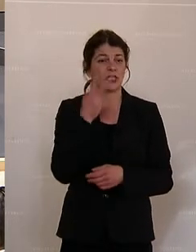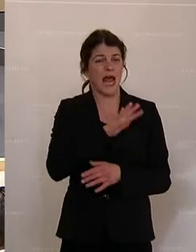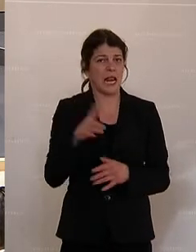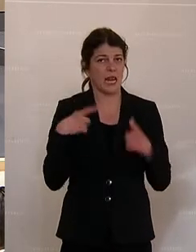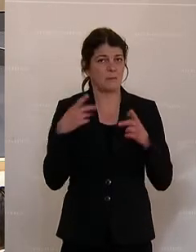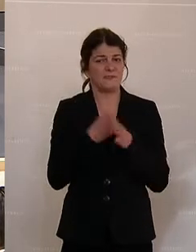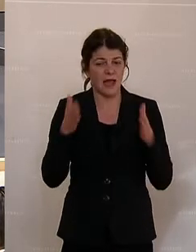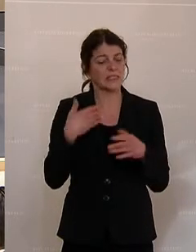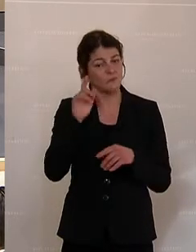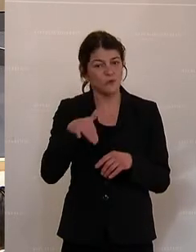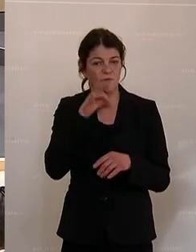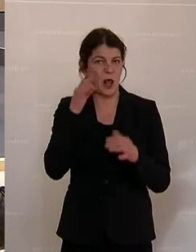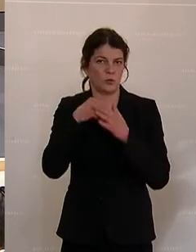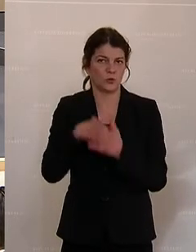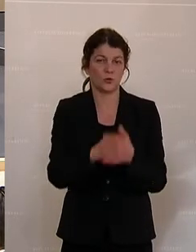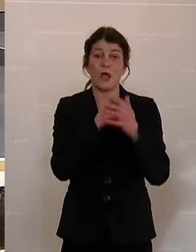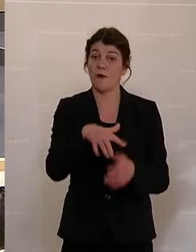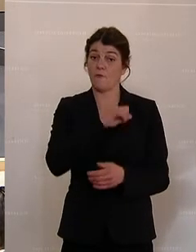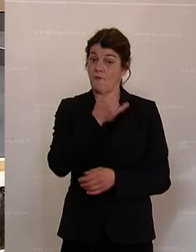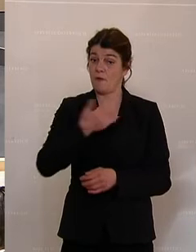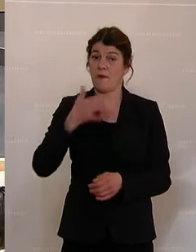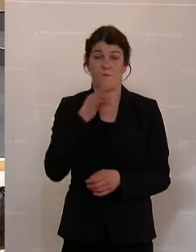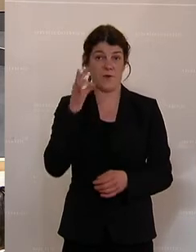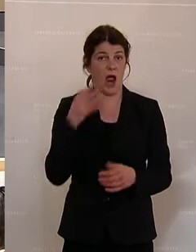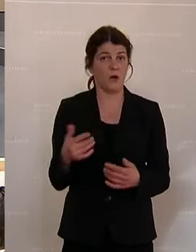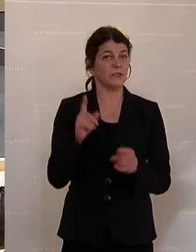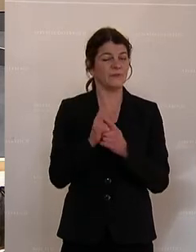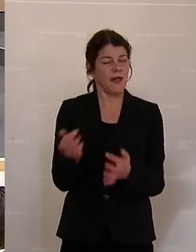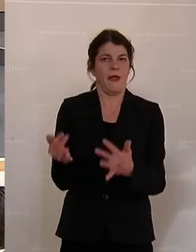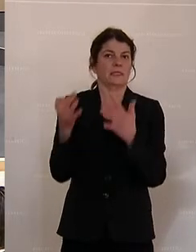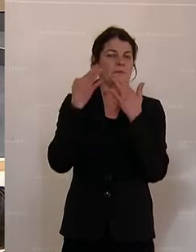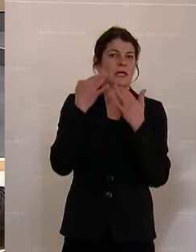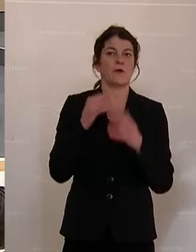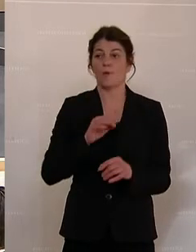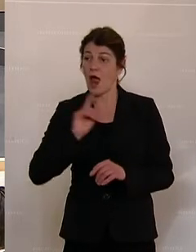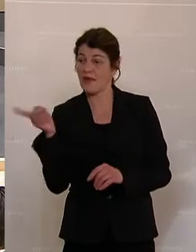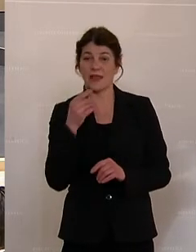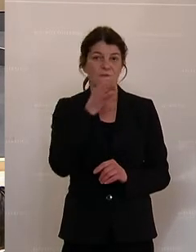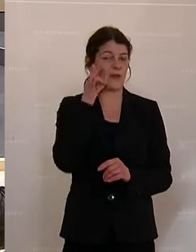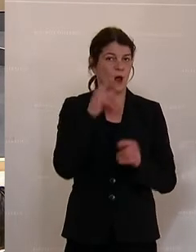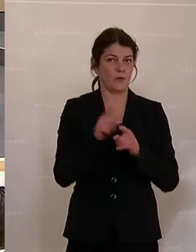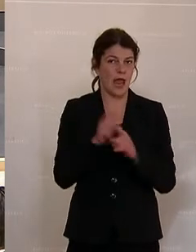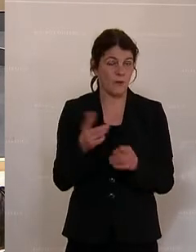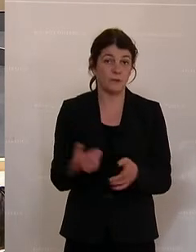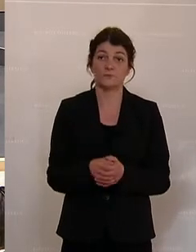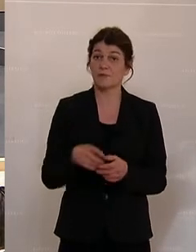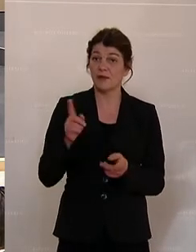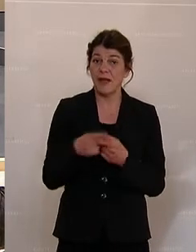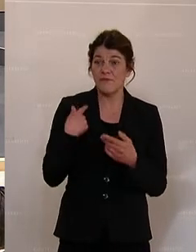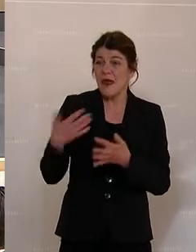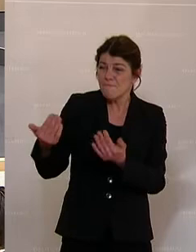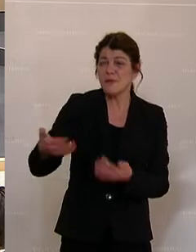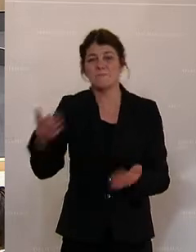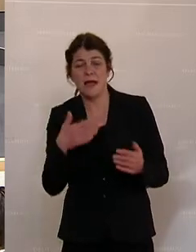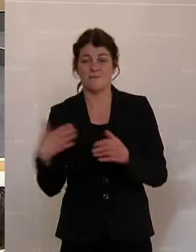unterstützen. Und ich glaube, der Erfolg jeder Frau sollte eine Inspiration sein für andere Frauen. Und ich glaube, wenn wir einander anfeuern,